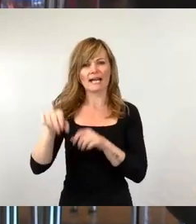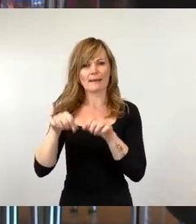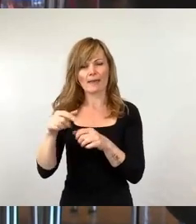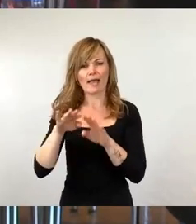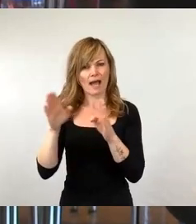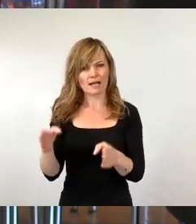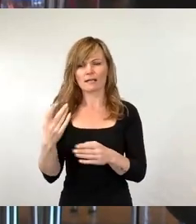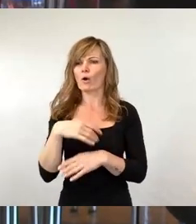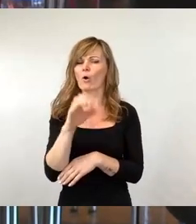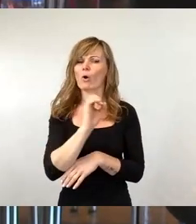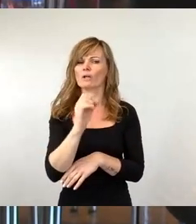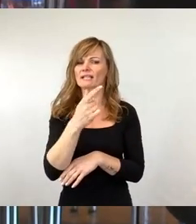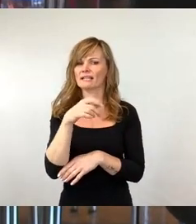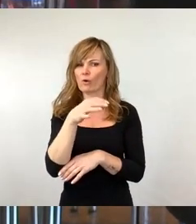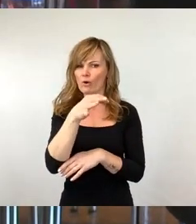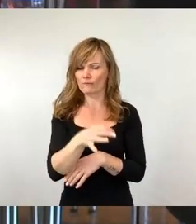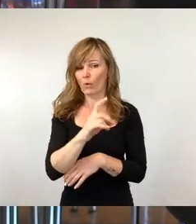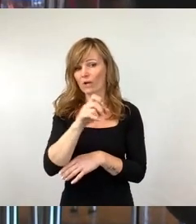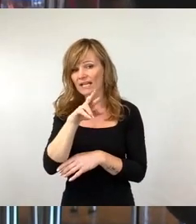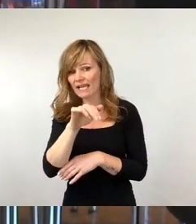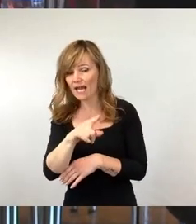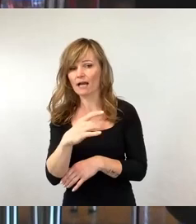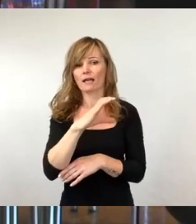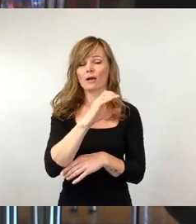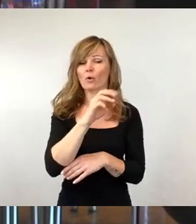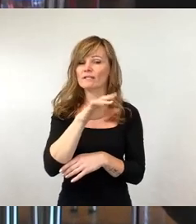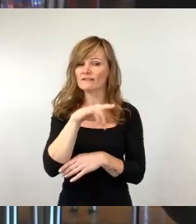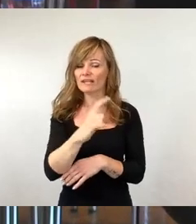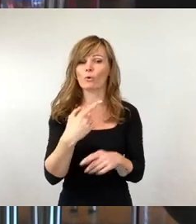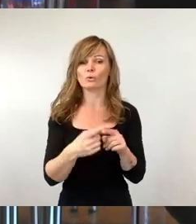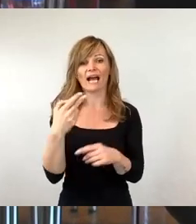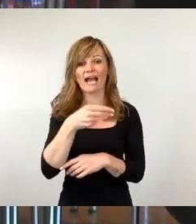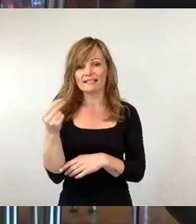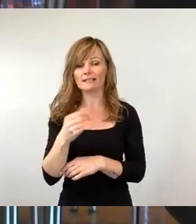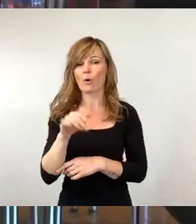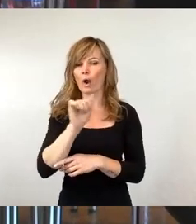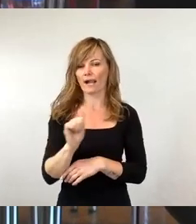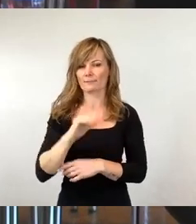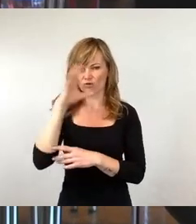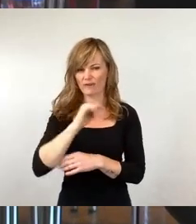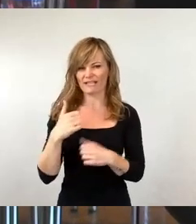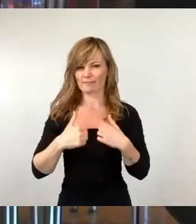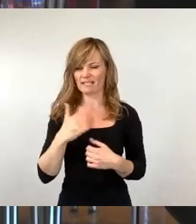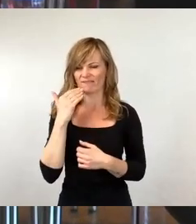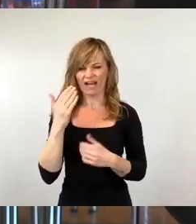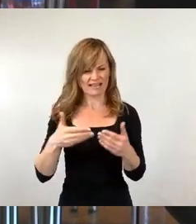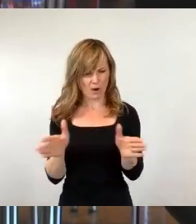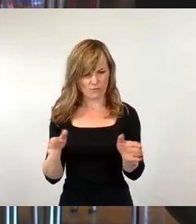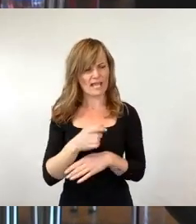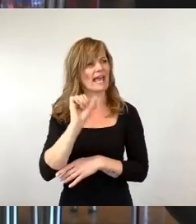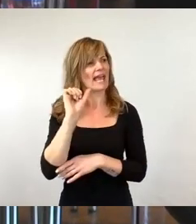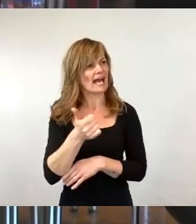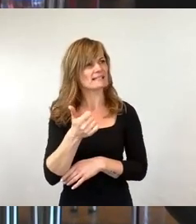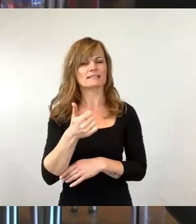Kosswig zum Beispiel, und vielleicht auch im Albert-Schwarzbad in Heidenau genau anguckt, die öffnen zum 1. oder spätestens zum 15. Mai,